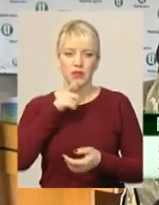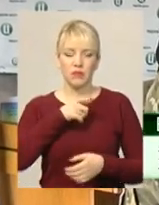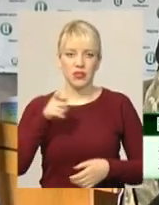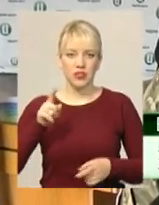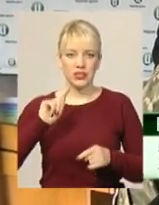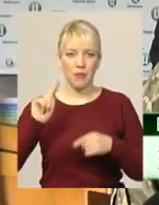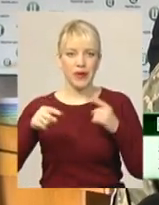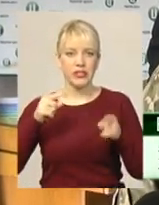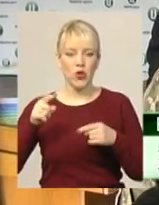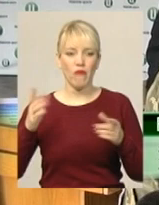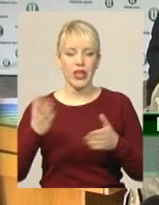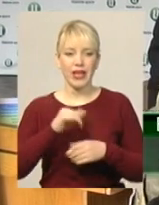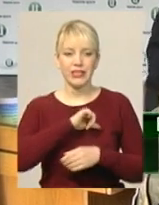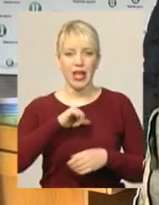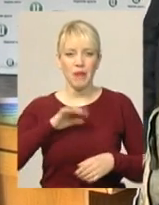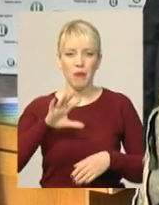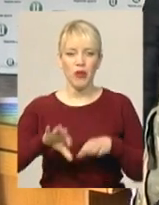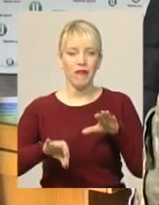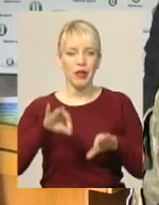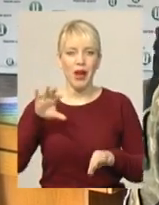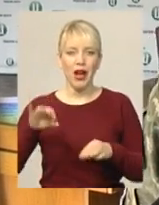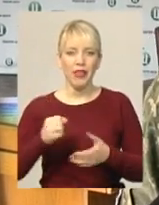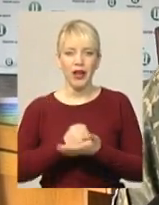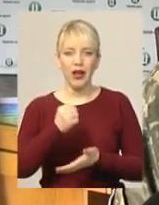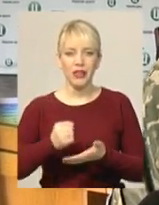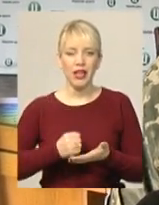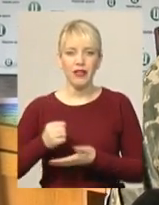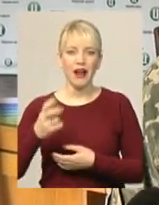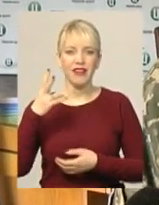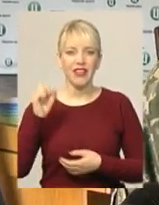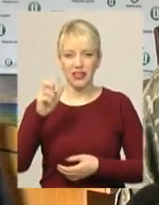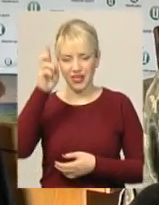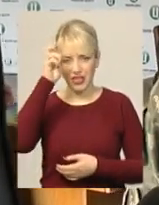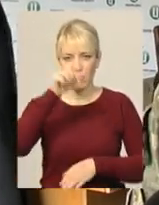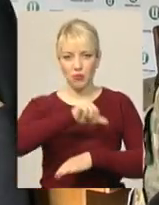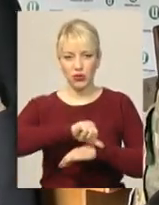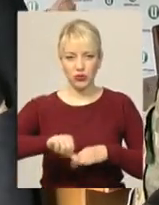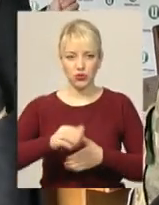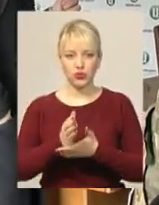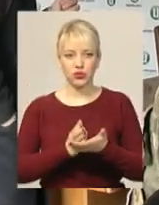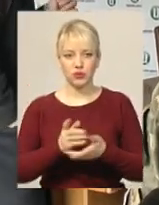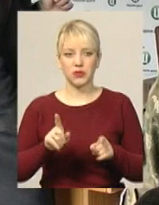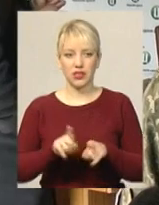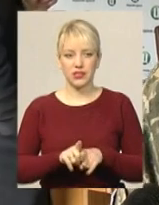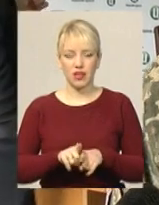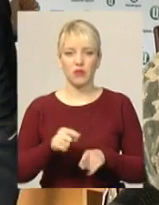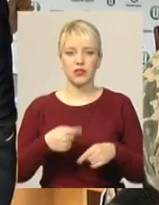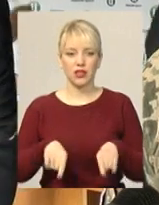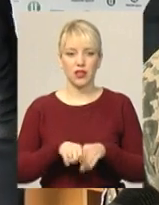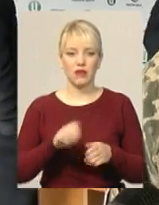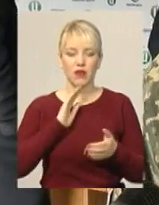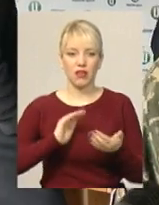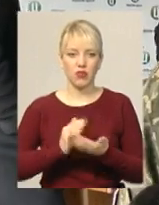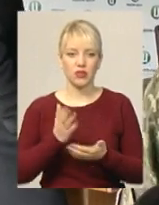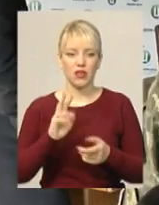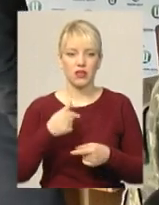призову, які будуть самі відбирати кандидатів в Державну прикордонну службу. Тоже саме за такими якостями,